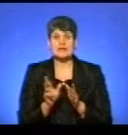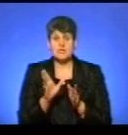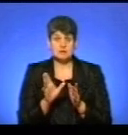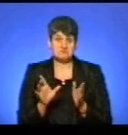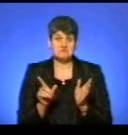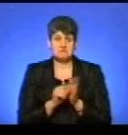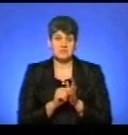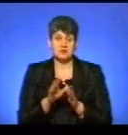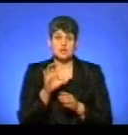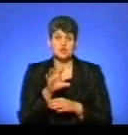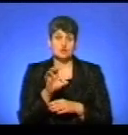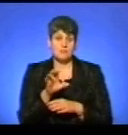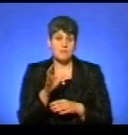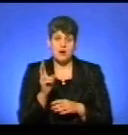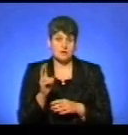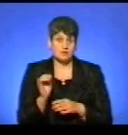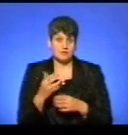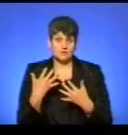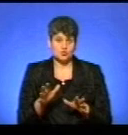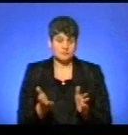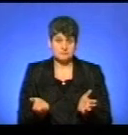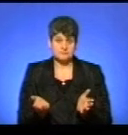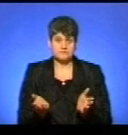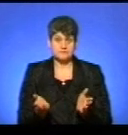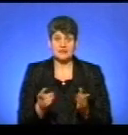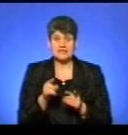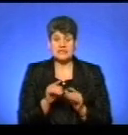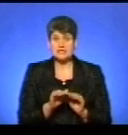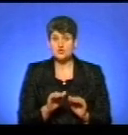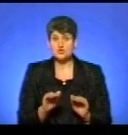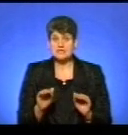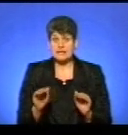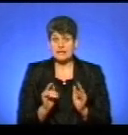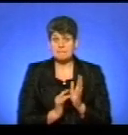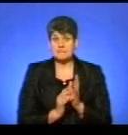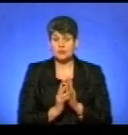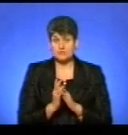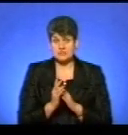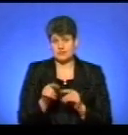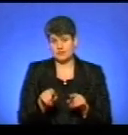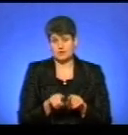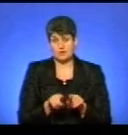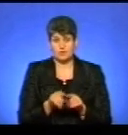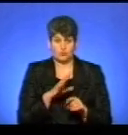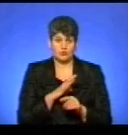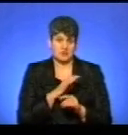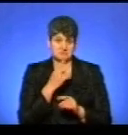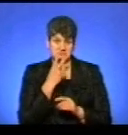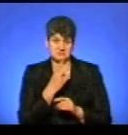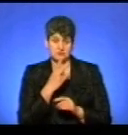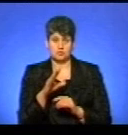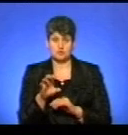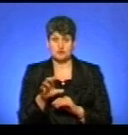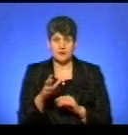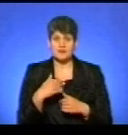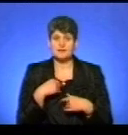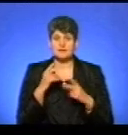Ні заків, не спорудувалися, нічого, звичайно дворняшка. Ті цуцінята підросли, зовні вони скидалися на собаку, я не знаю, яка